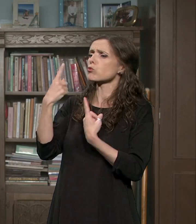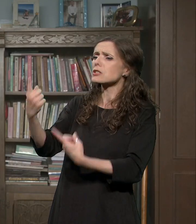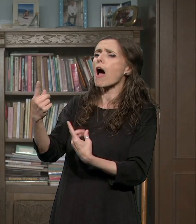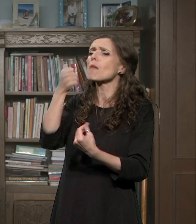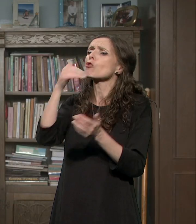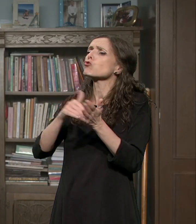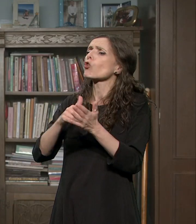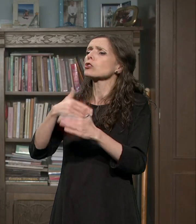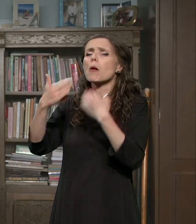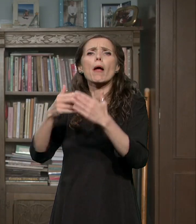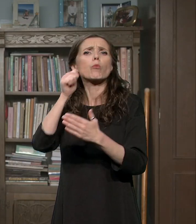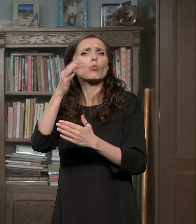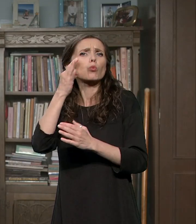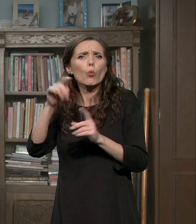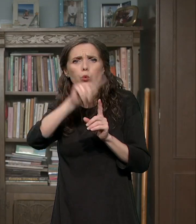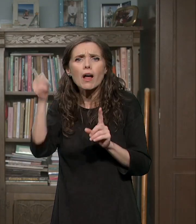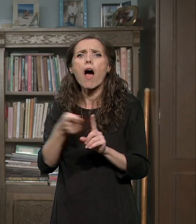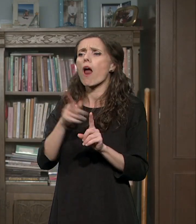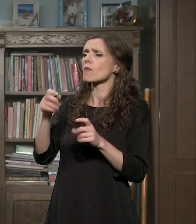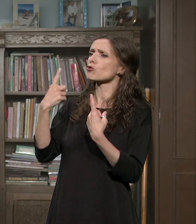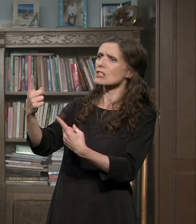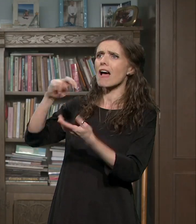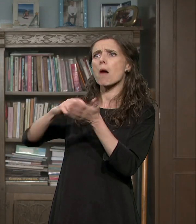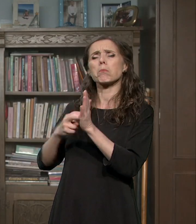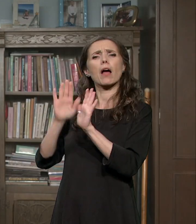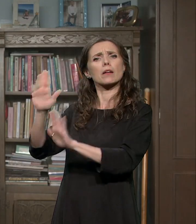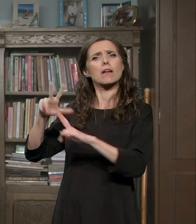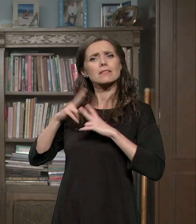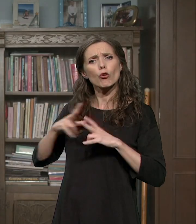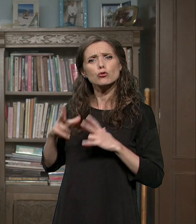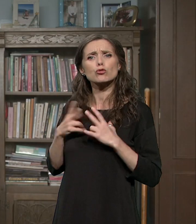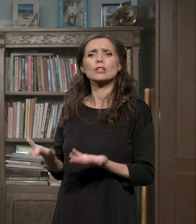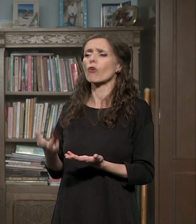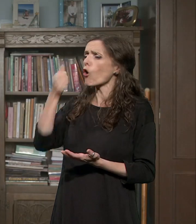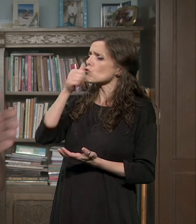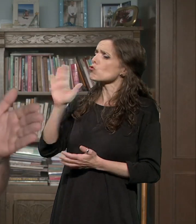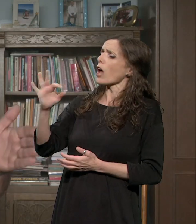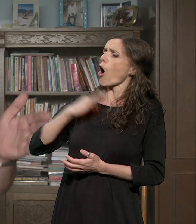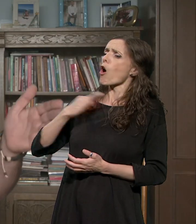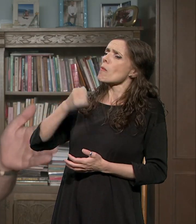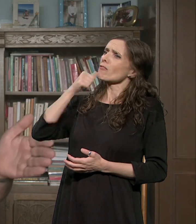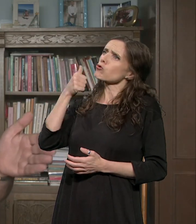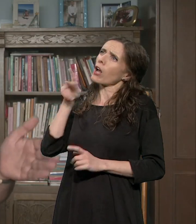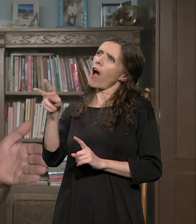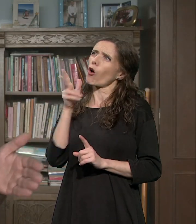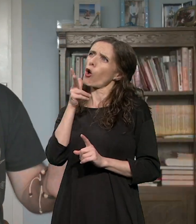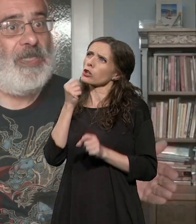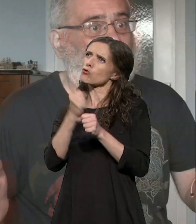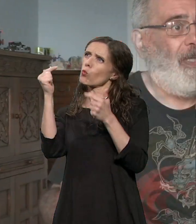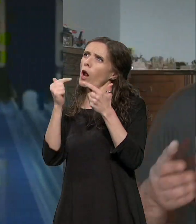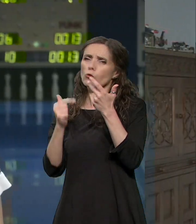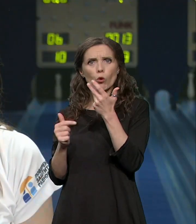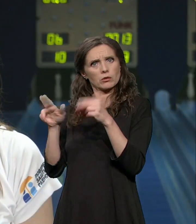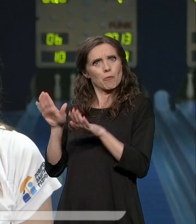sam isplanira svoj život, čoveka koji je sposoban da obavi svoje obaveze onako kako je on definisao da to treba da